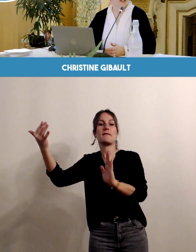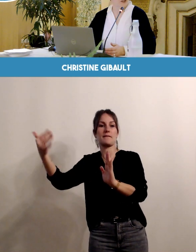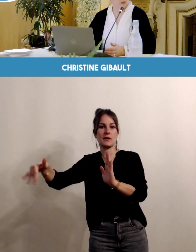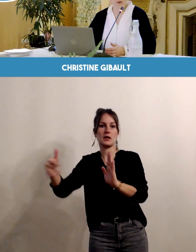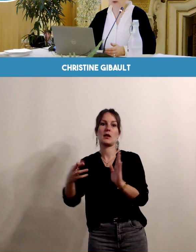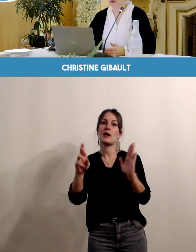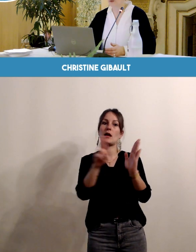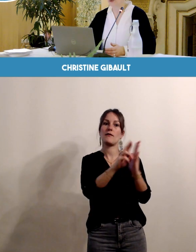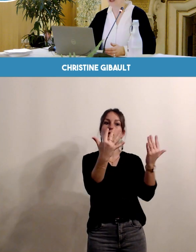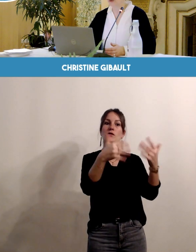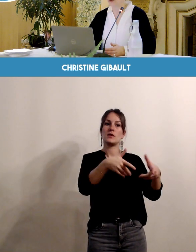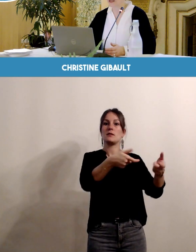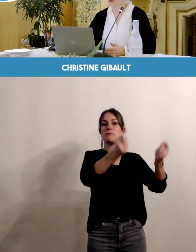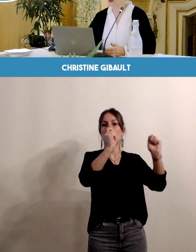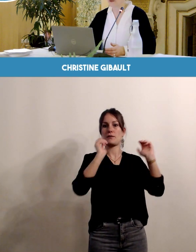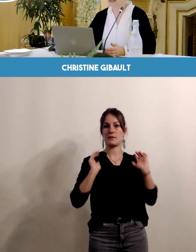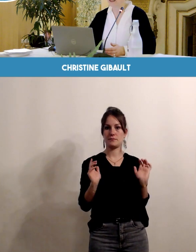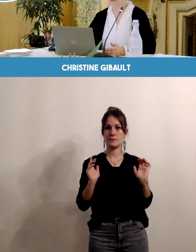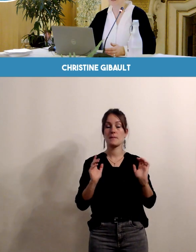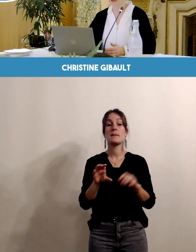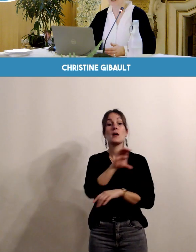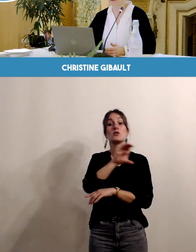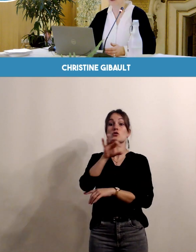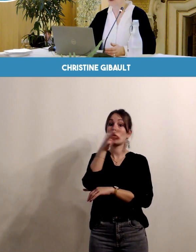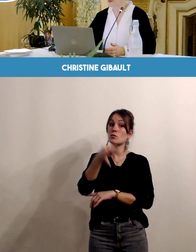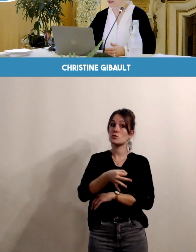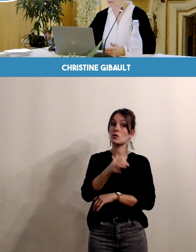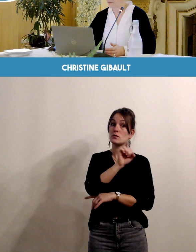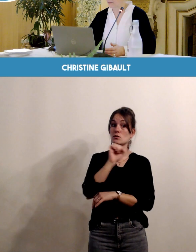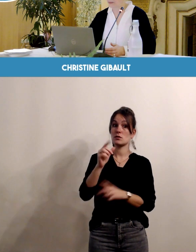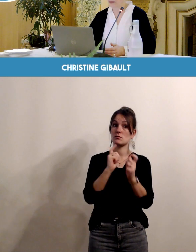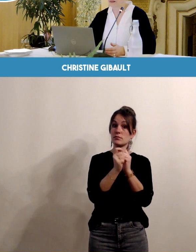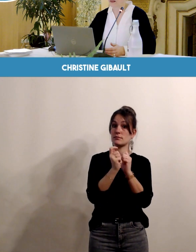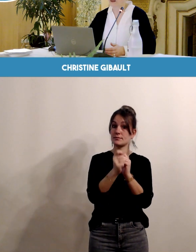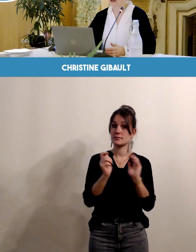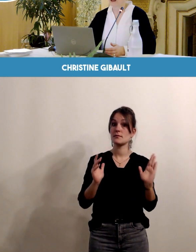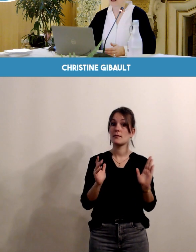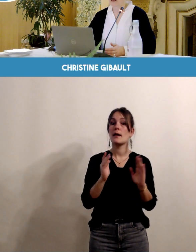pris en charge à 100% au titre de l'assurance maternité sans avance de frais.